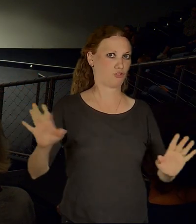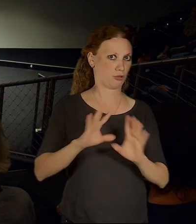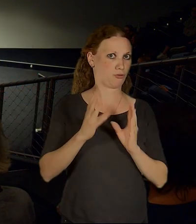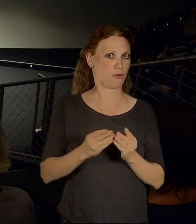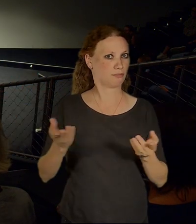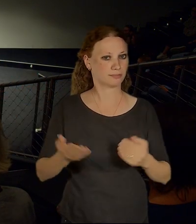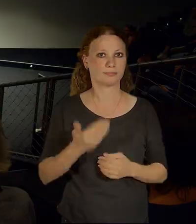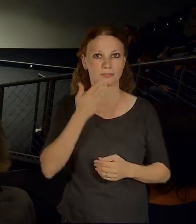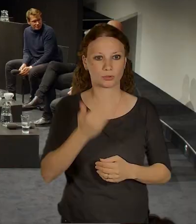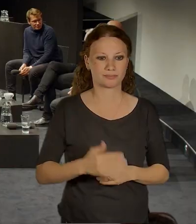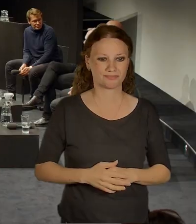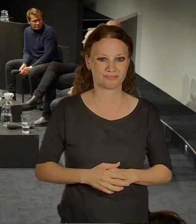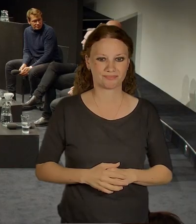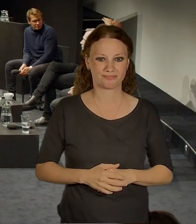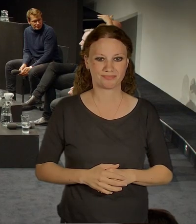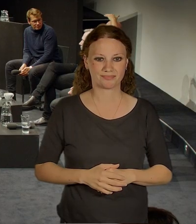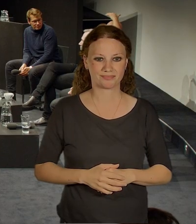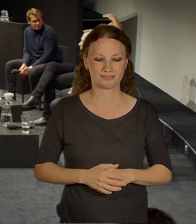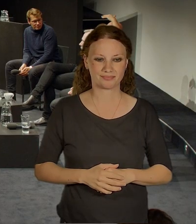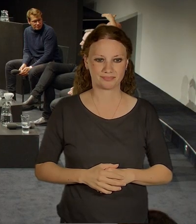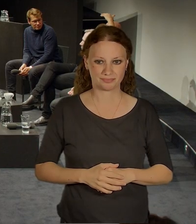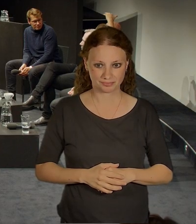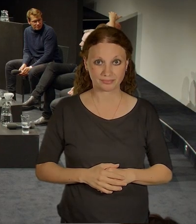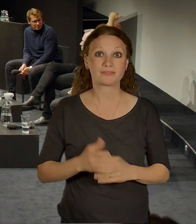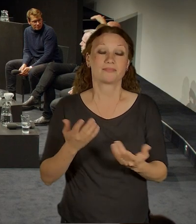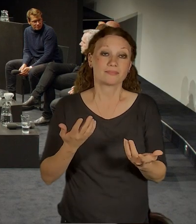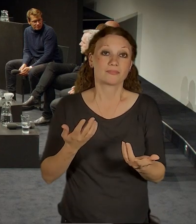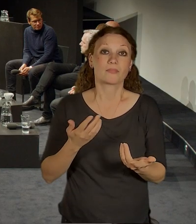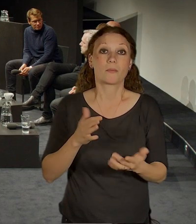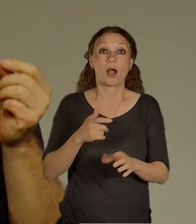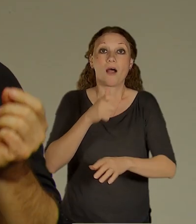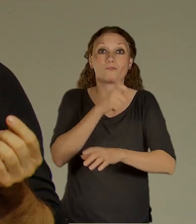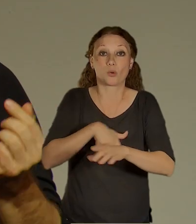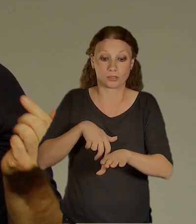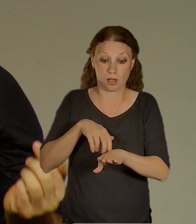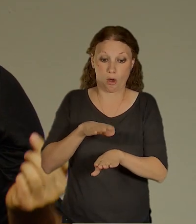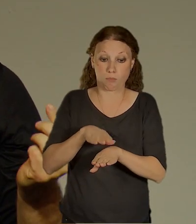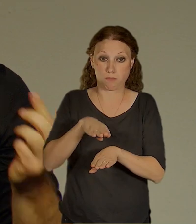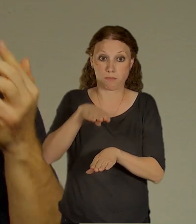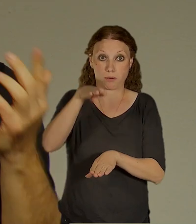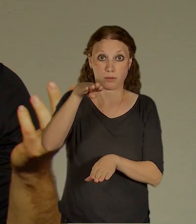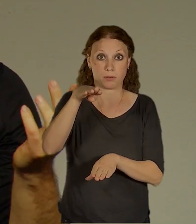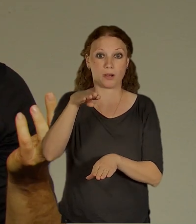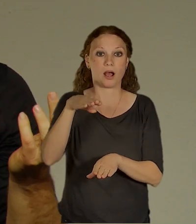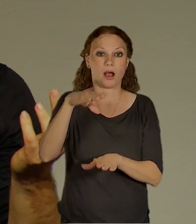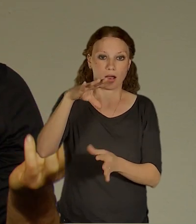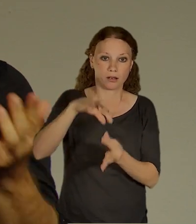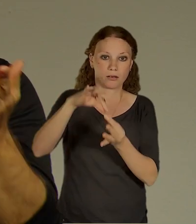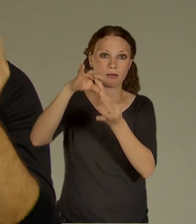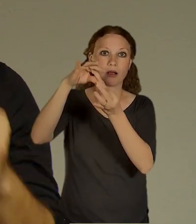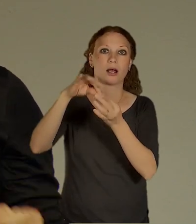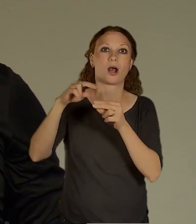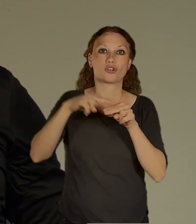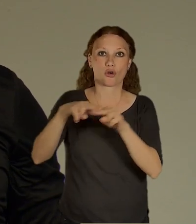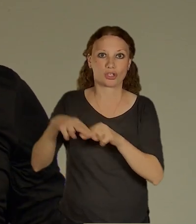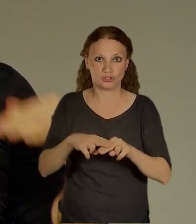Tak už z toho principu, ty funkce jsou nad sebou direktně a nejblžší propojka mezi nimi je schodiště, tak